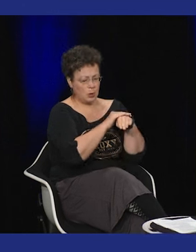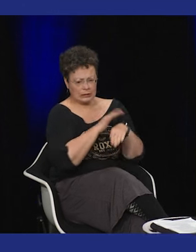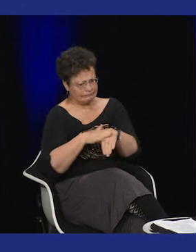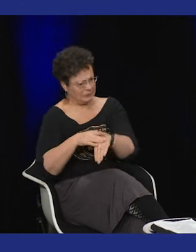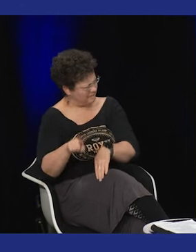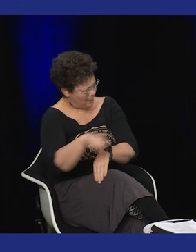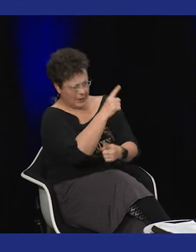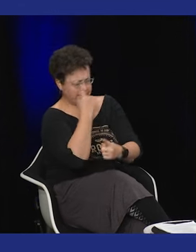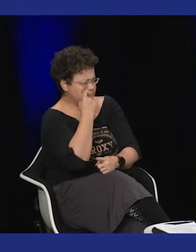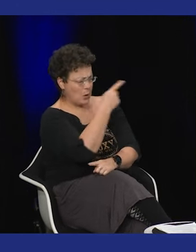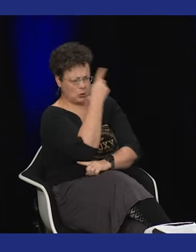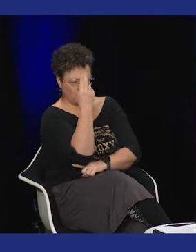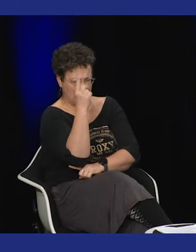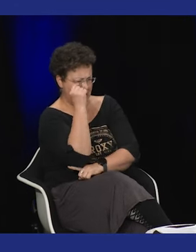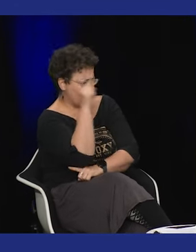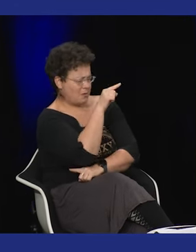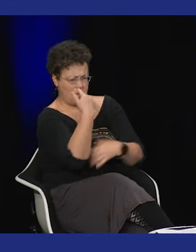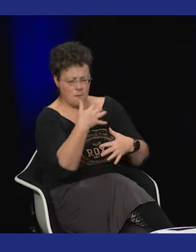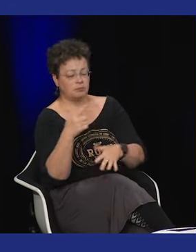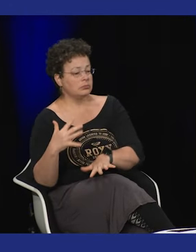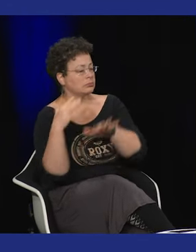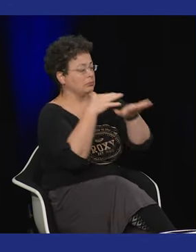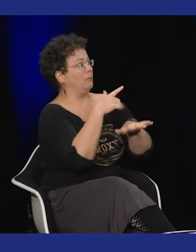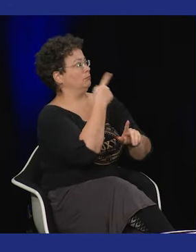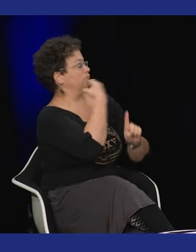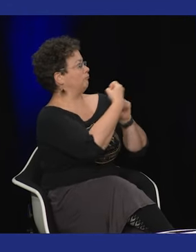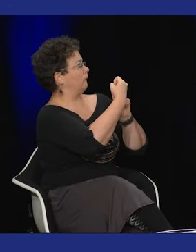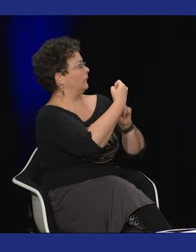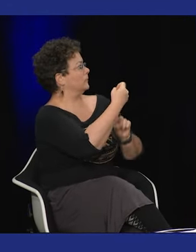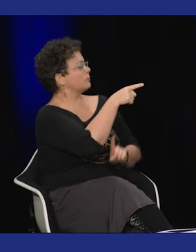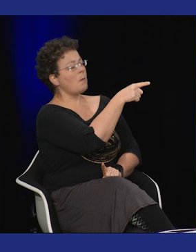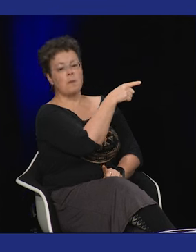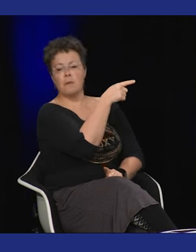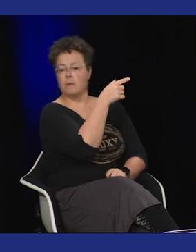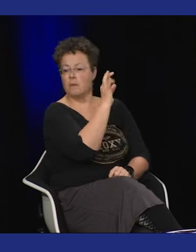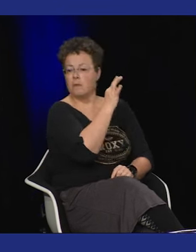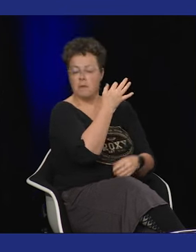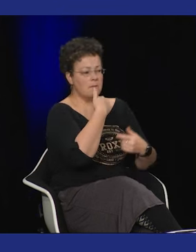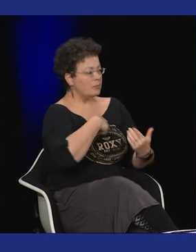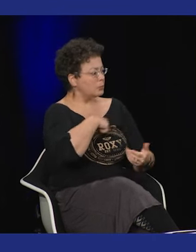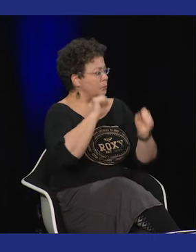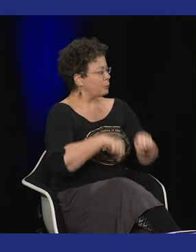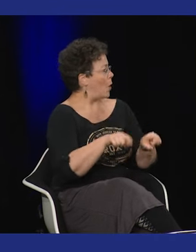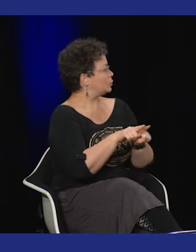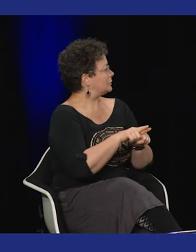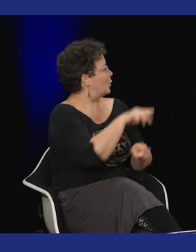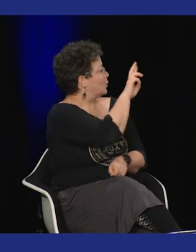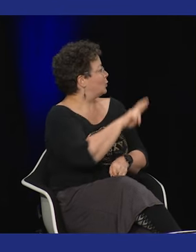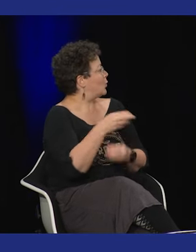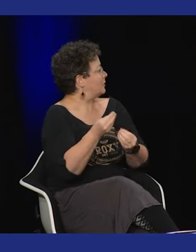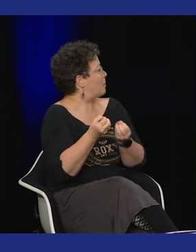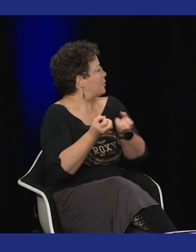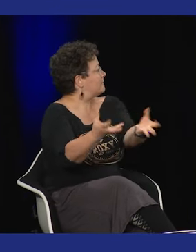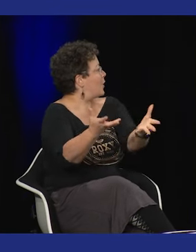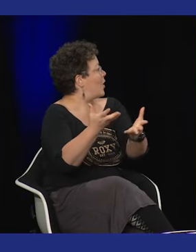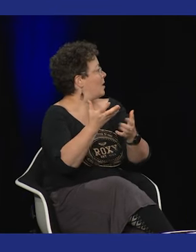réparer c'était ça la vision de la communauté et c'est pour ça qu'on a proposé à ces personnes de faire ces déplacements pour on va